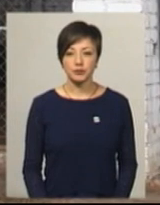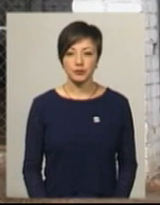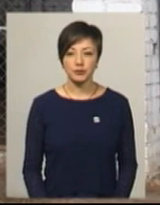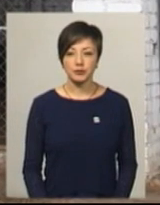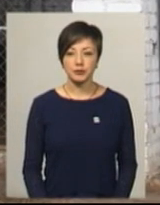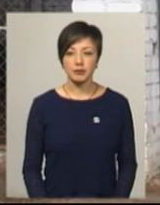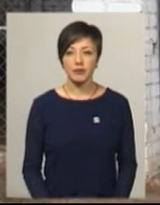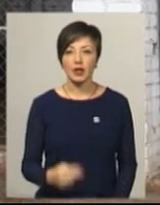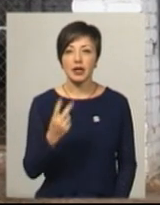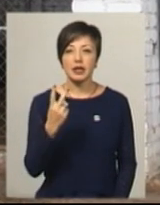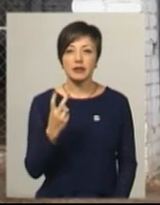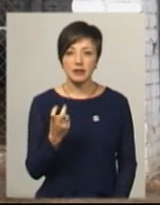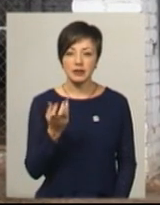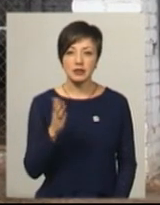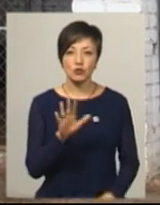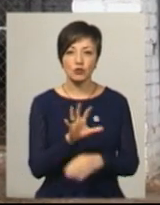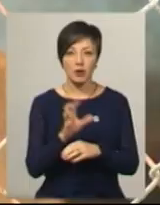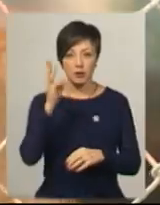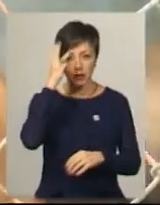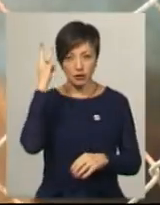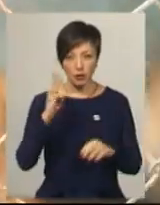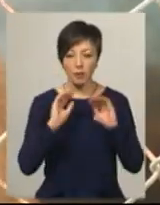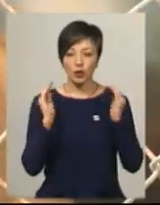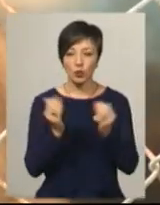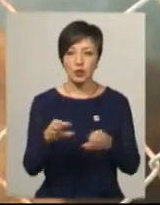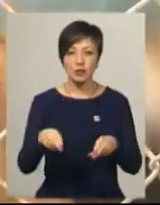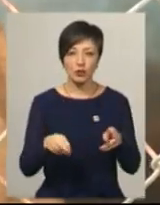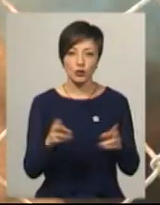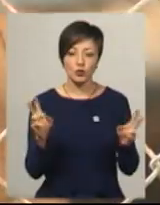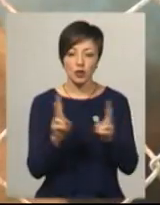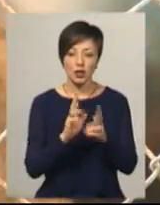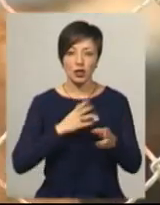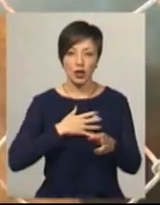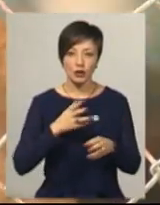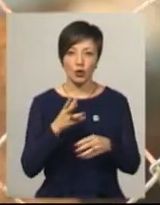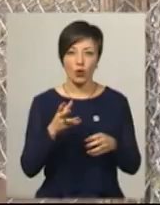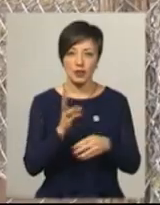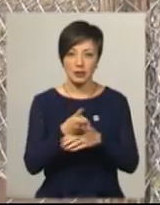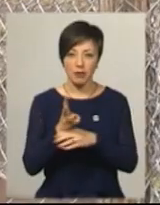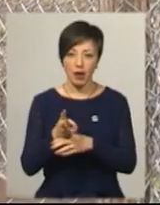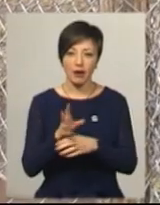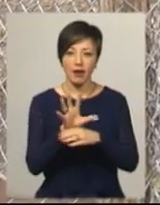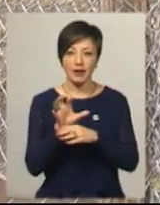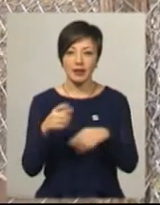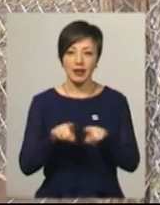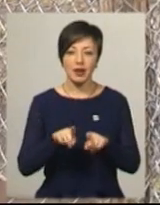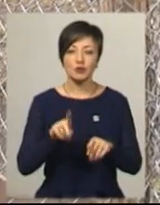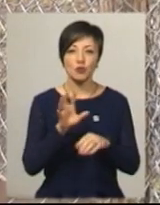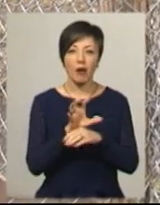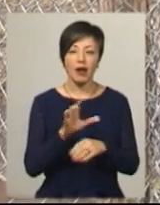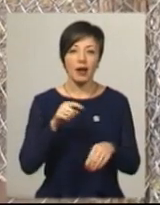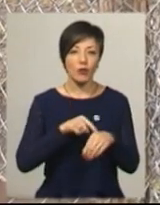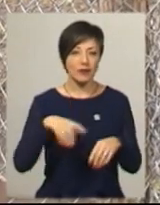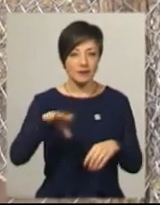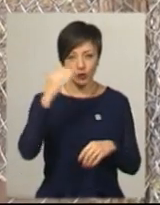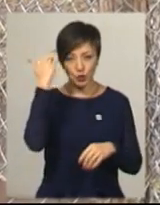Дві сотні підопічних хмельницького притулку-стерилізатора зустріли нашу знімальну групу гучним гавканням. Директор каже, так собаки реагують на всіх